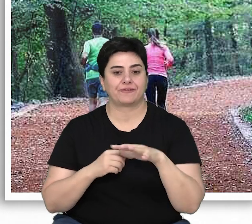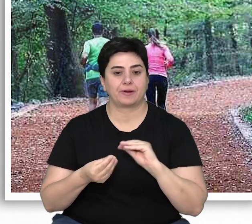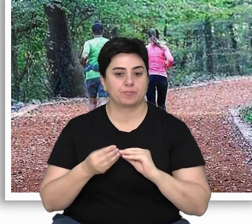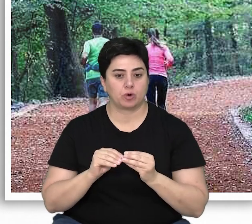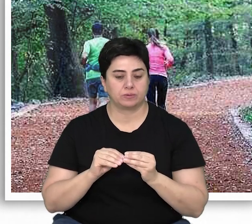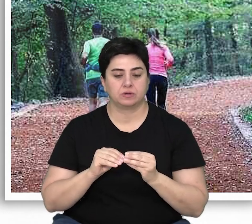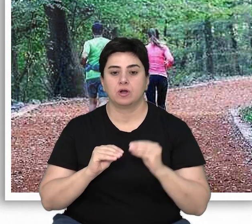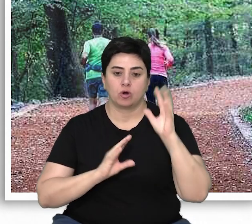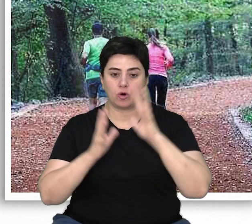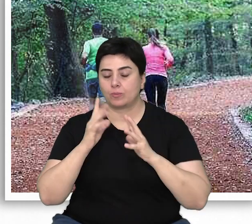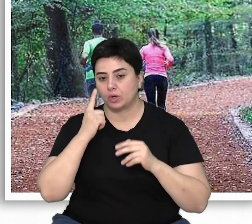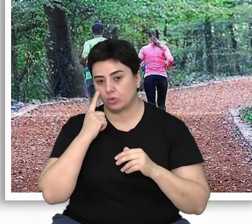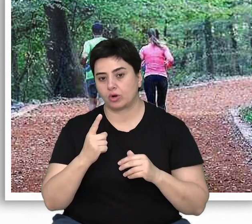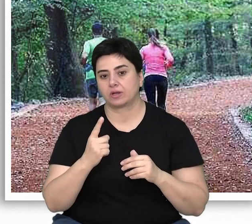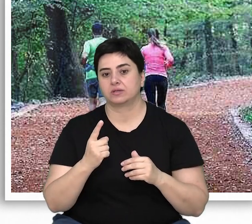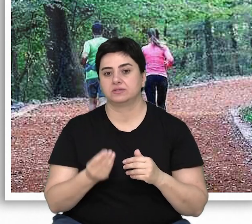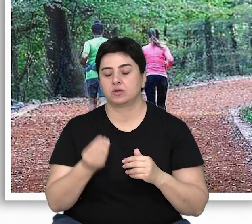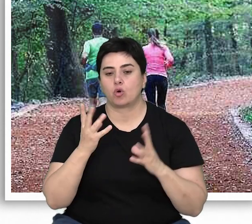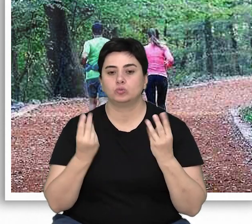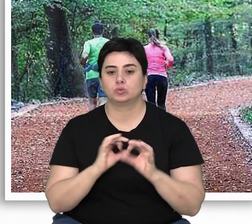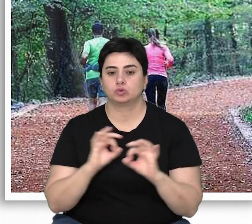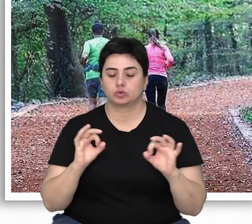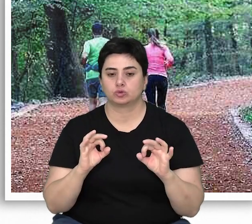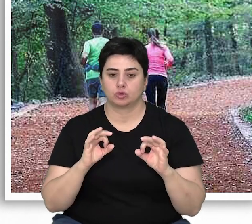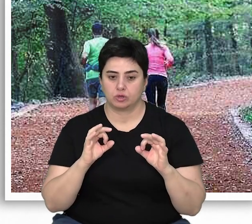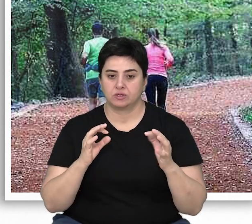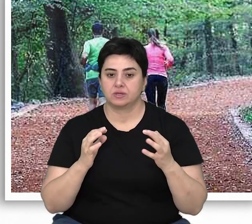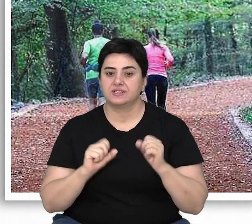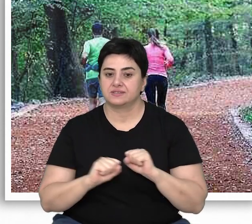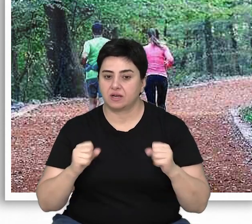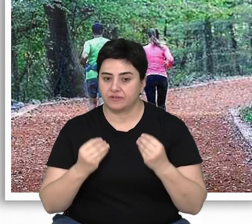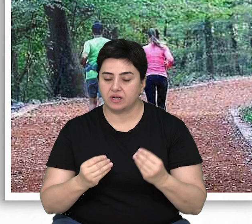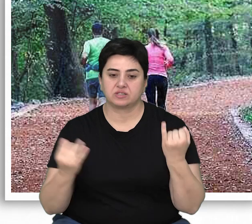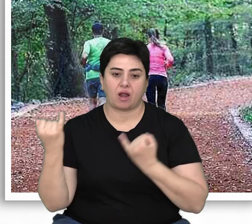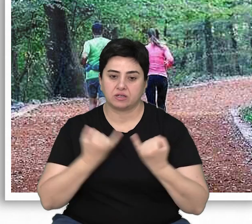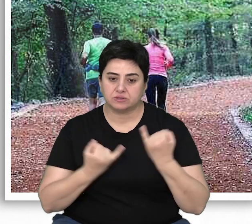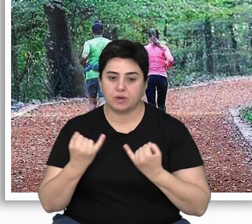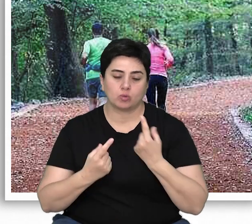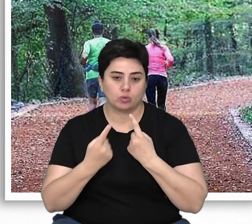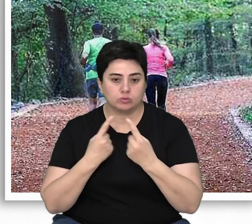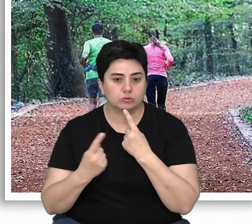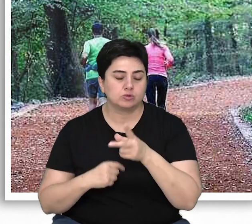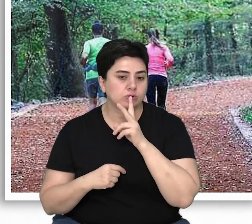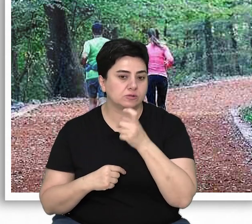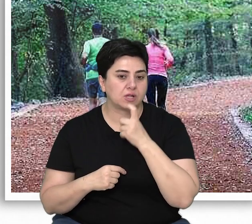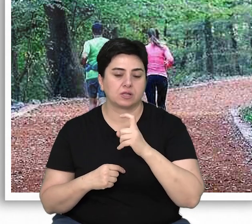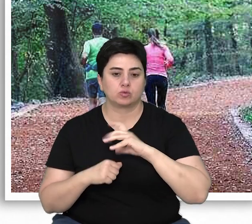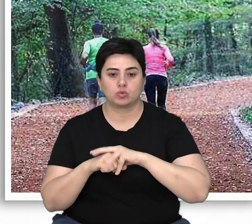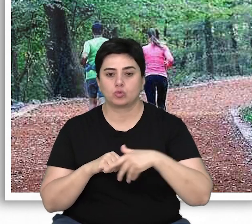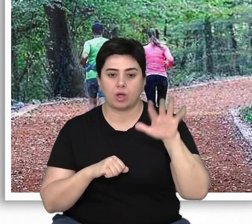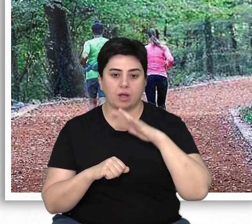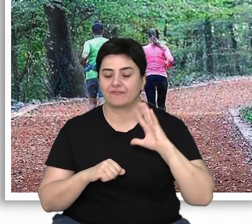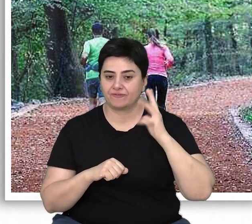sorunlarının ormanlar üzerinde yarattığı olumsuz etkiler, etrafındaki tartışmalar son yıllarda dünya kamuoyunu